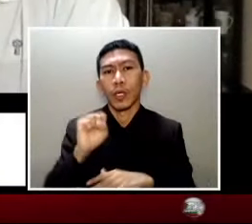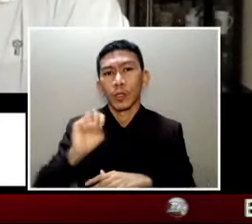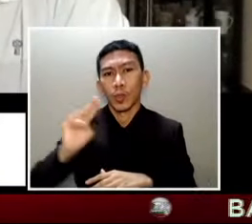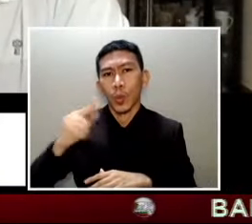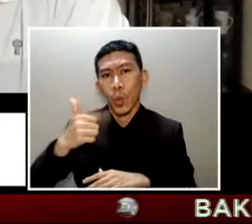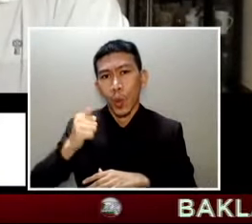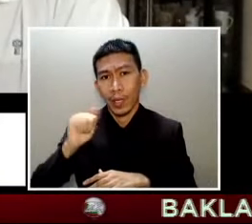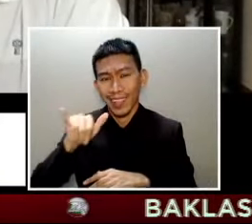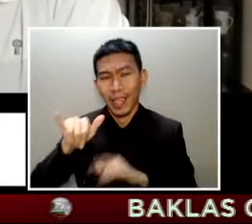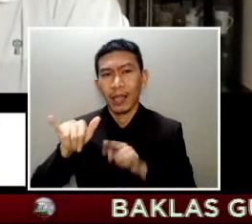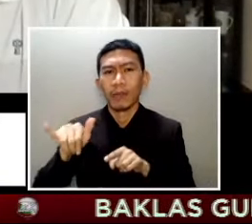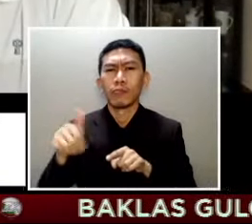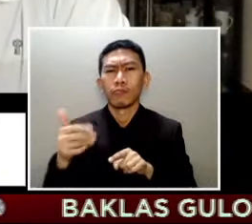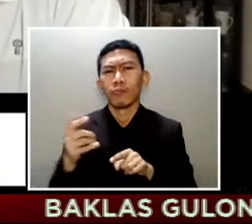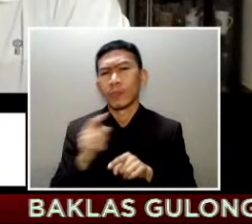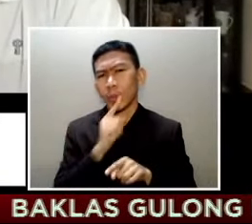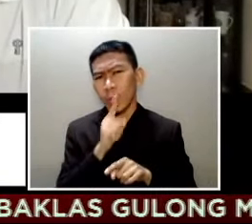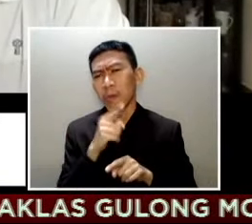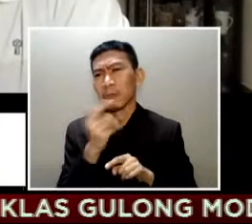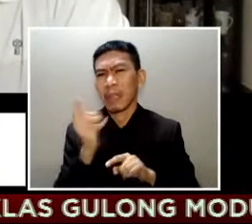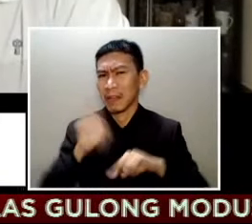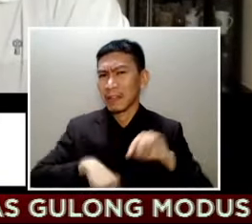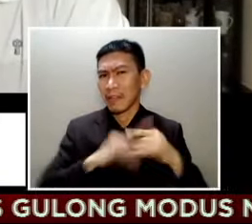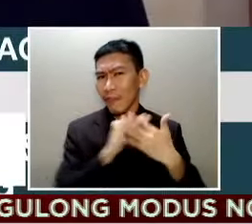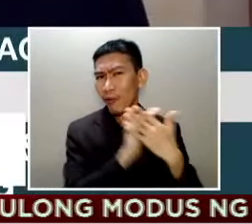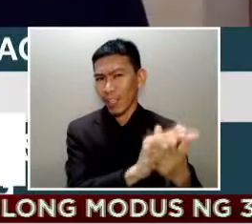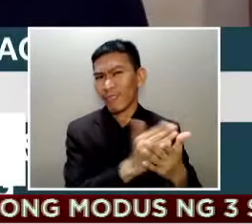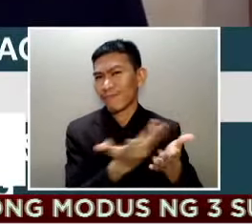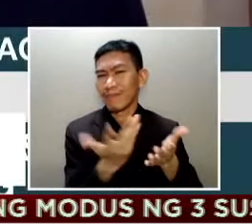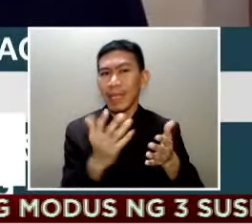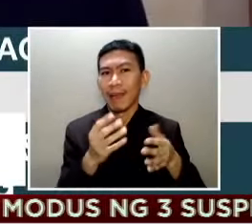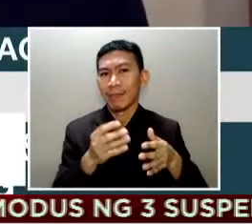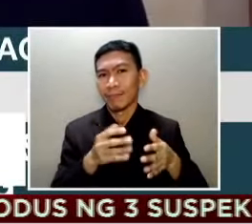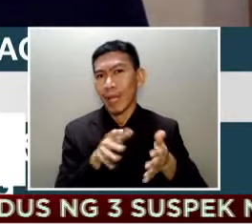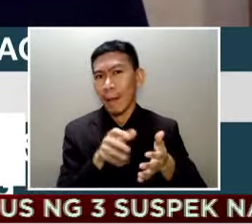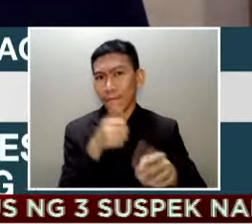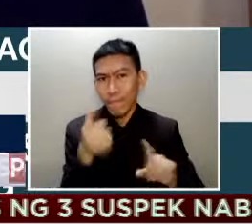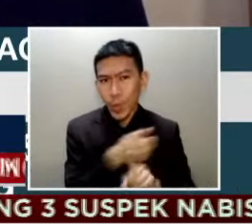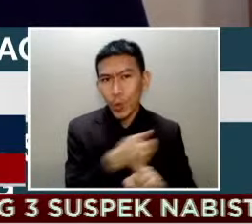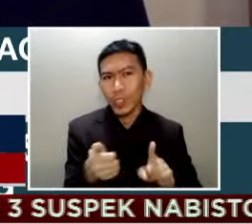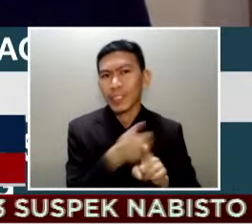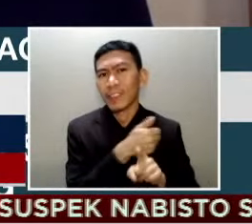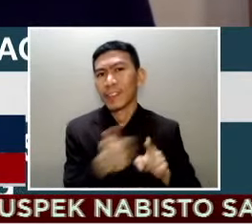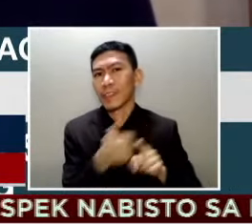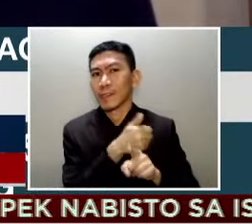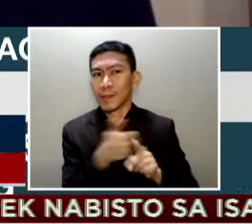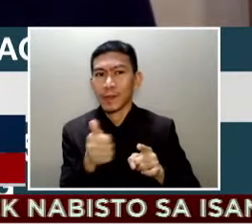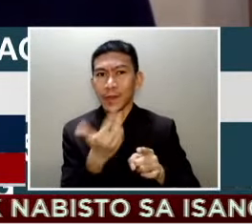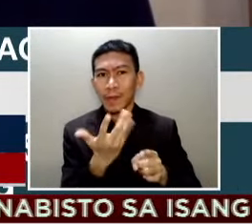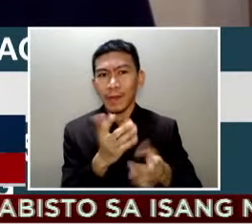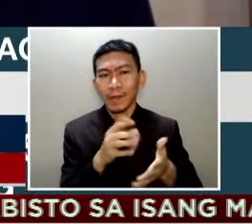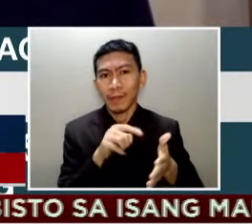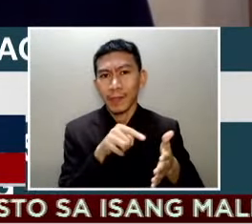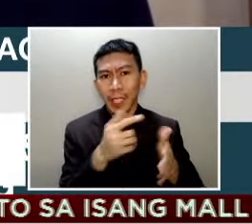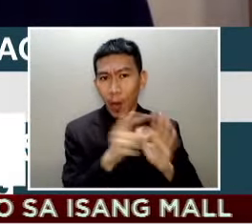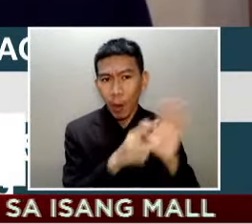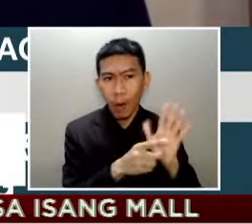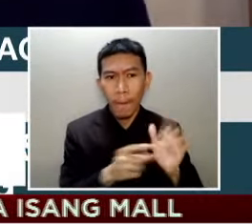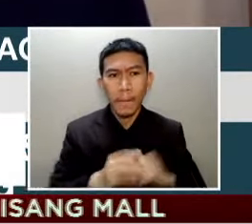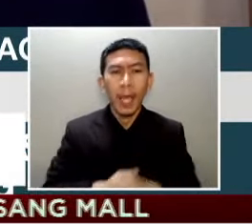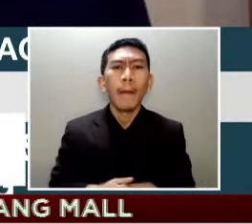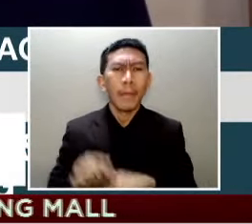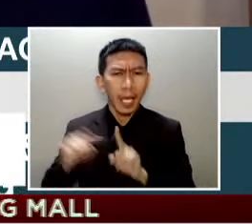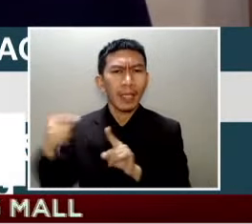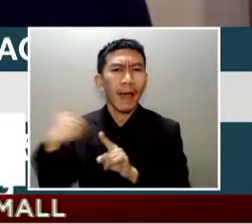issue ng pang-aabuso may sapat na proteksyon ang batas There will always be that issue and I guess that's what the courts are there for